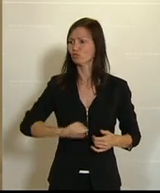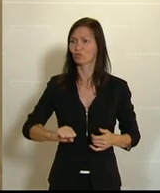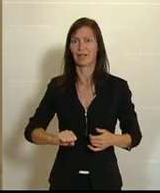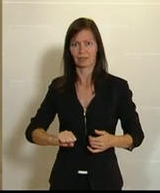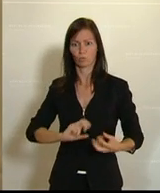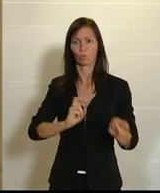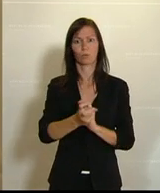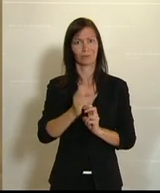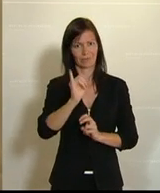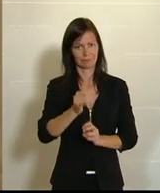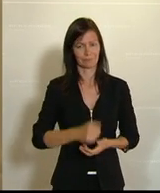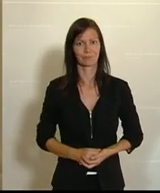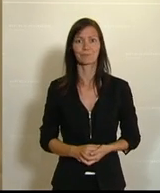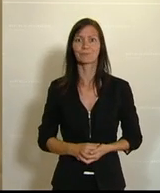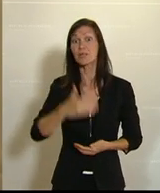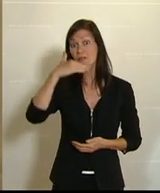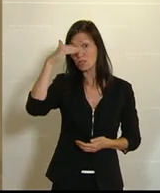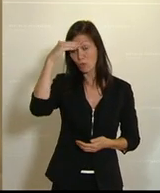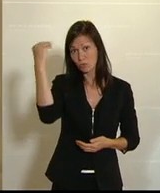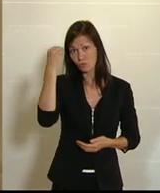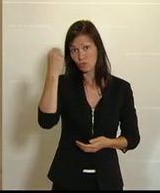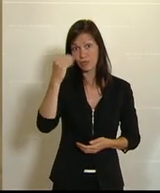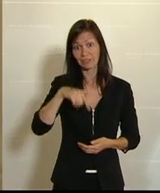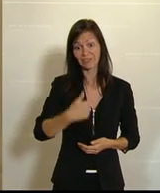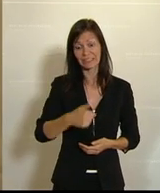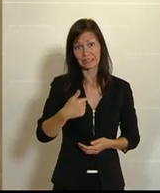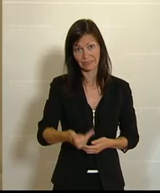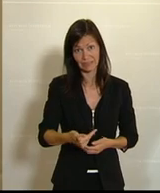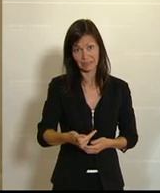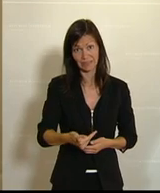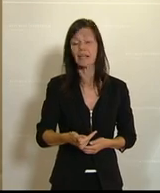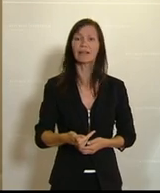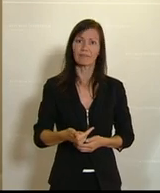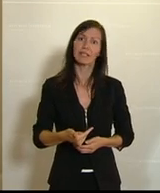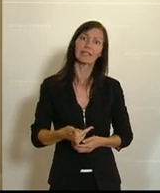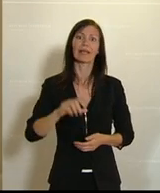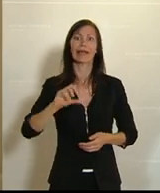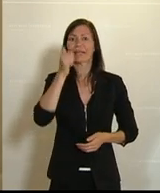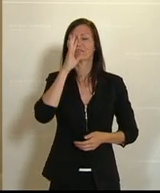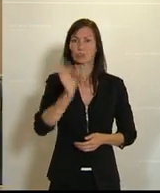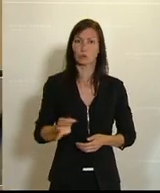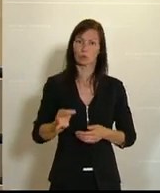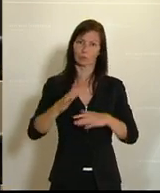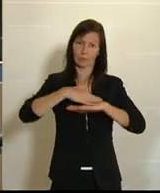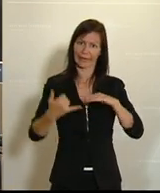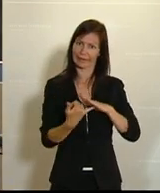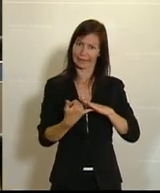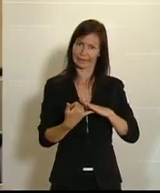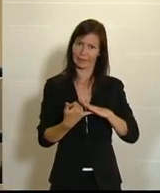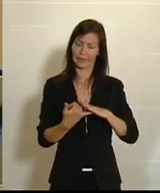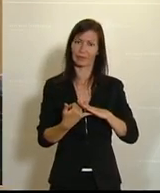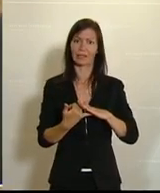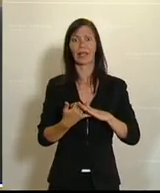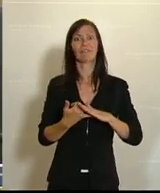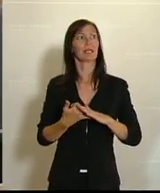beschleunigt. Die Sommerschule 2020 ist ein Pilotprojekt, ein Premierprojekt, ein